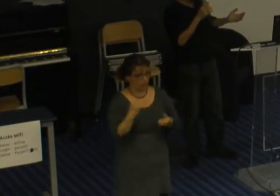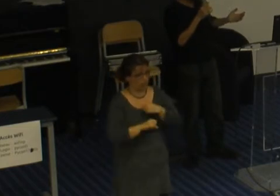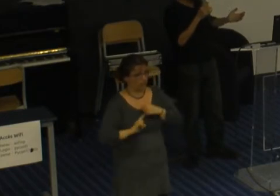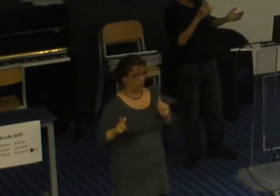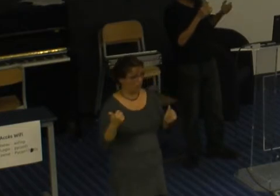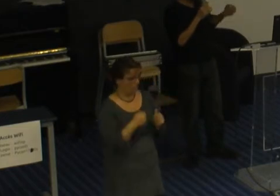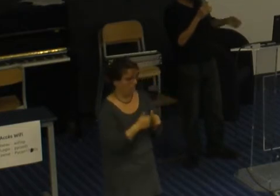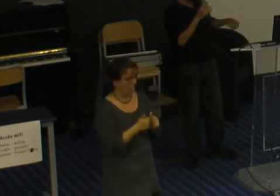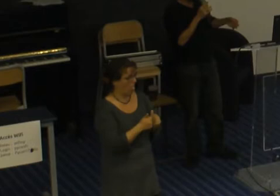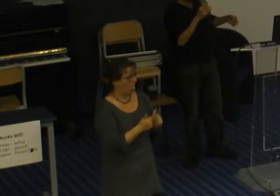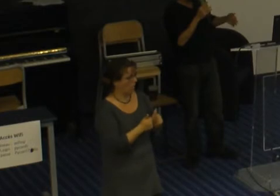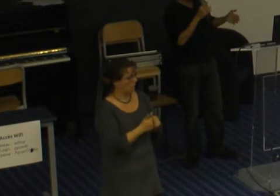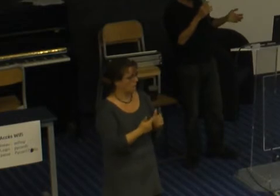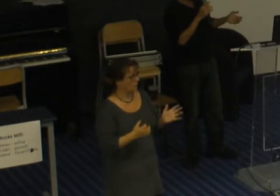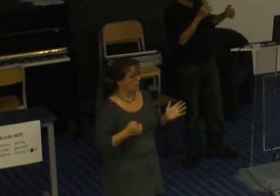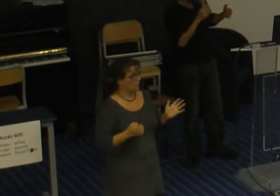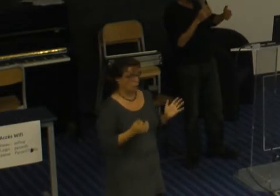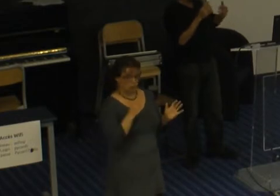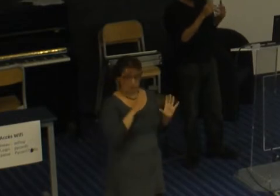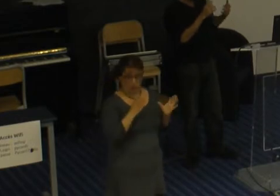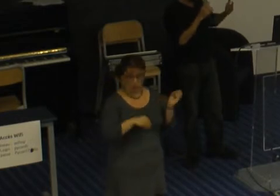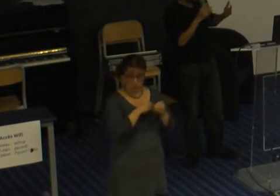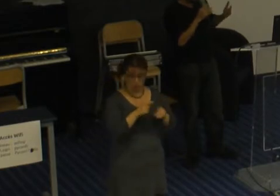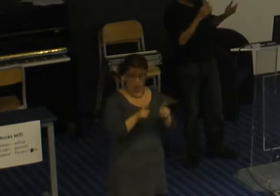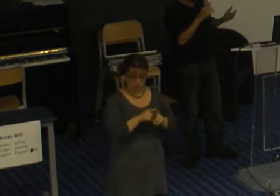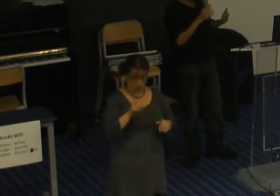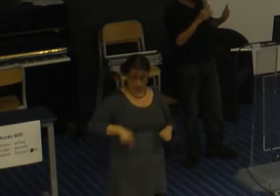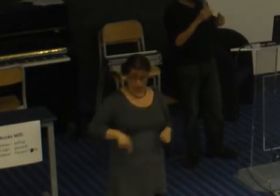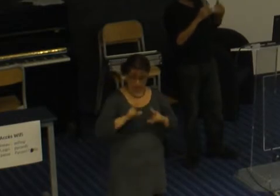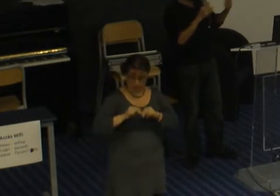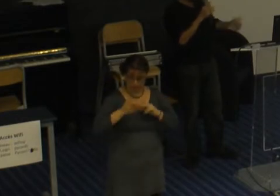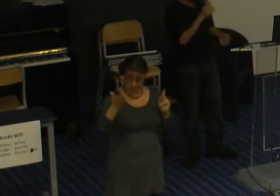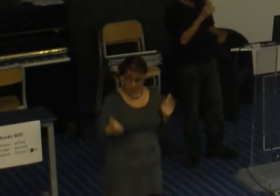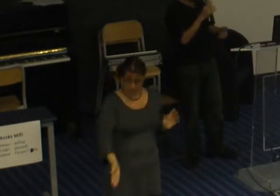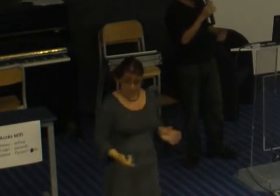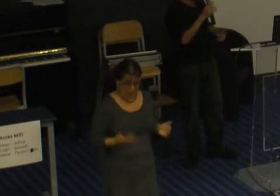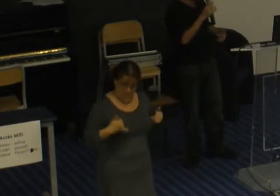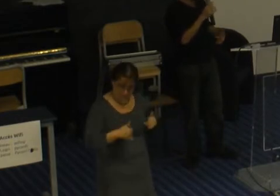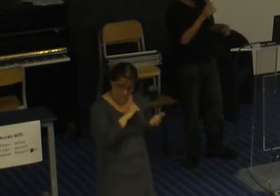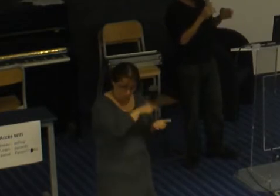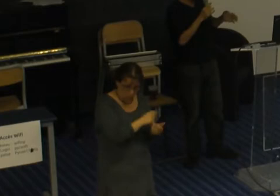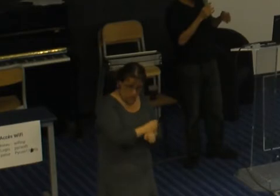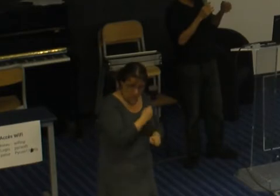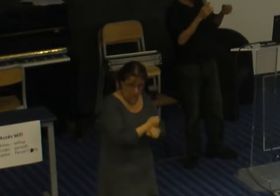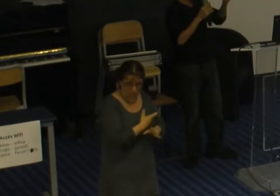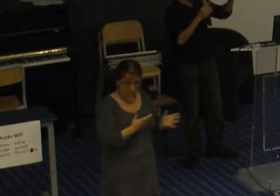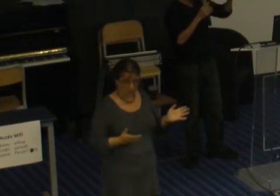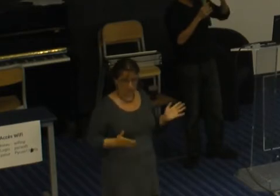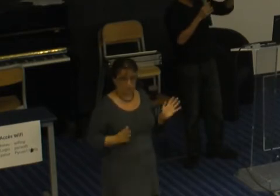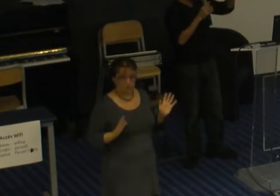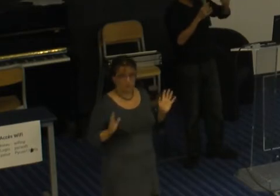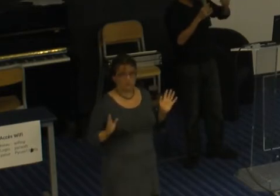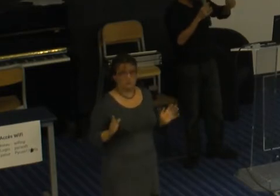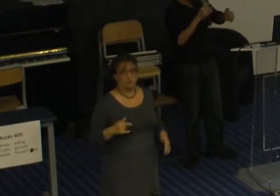et j'ai essayé d'expliquer à personne que, bon, voilà, on est dans un lieu de travail, je n même pas mentionné la